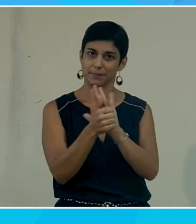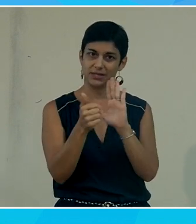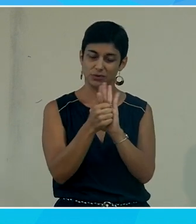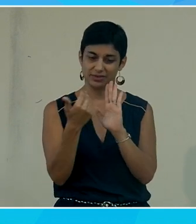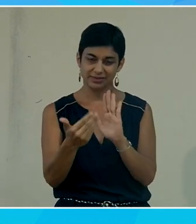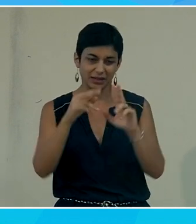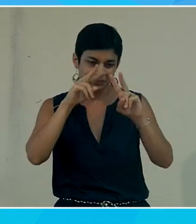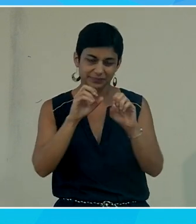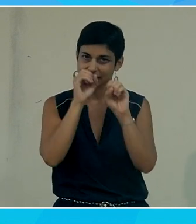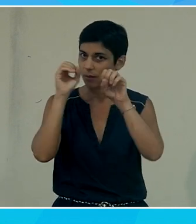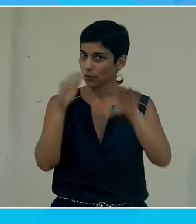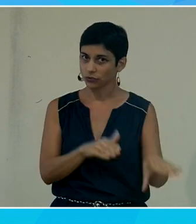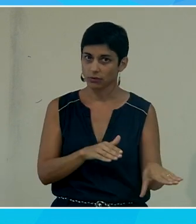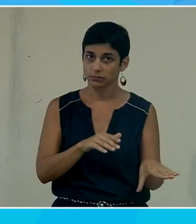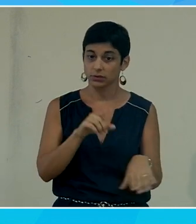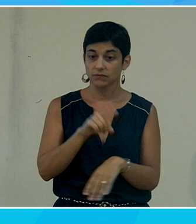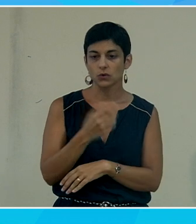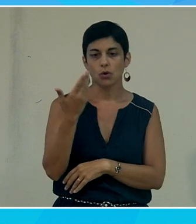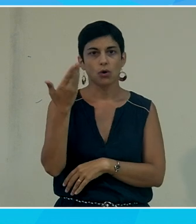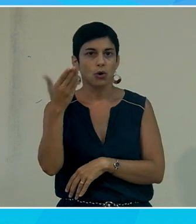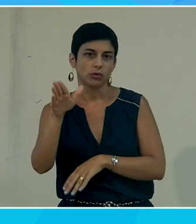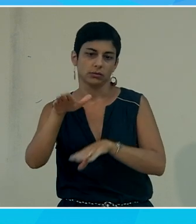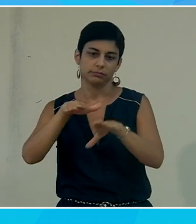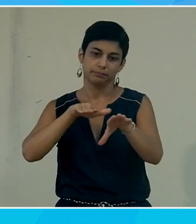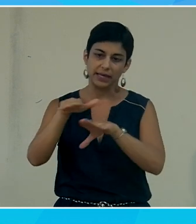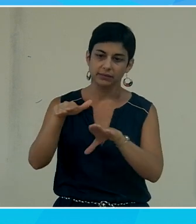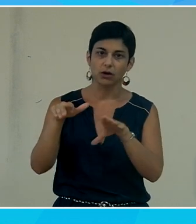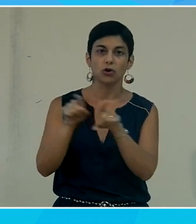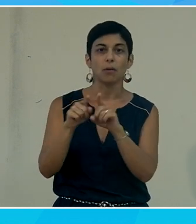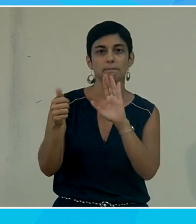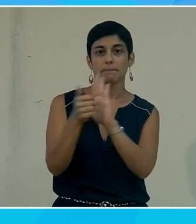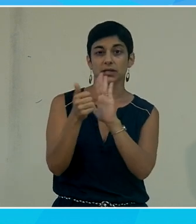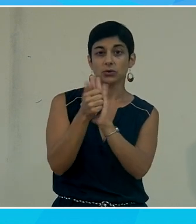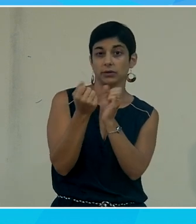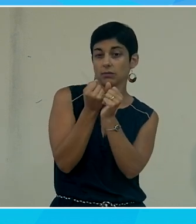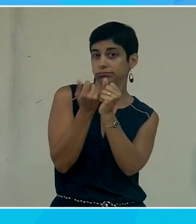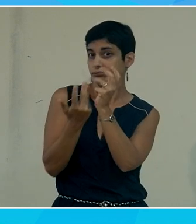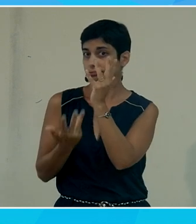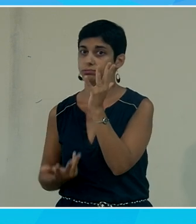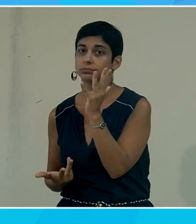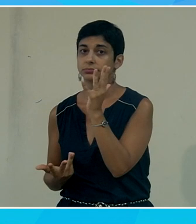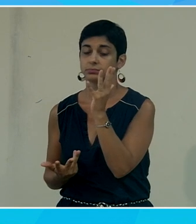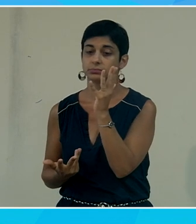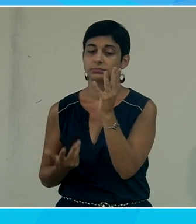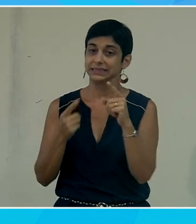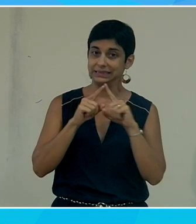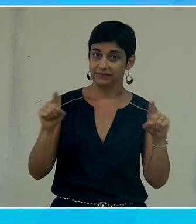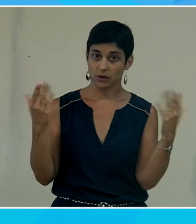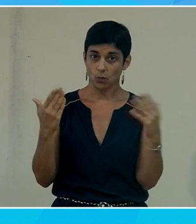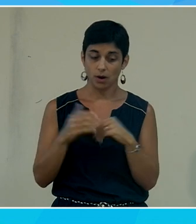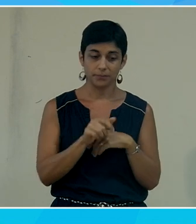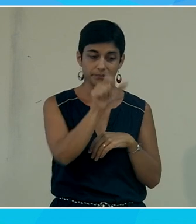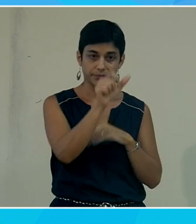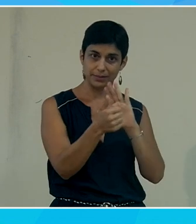faut travailler sur une autre notion qui s'appelle un éventail de persona alors c'est quoi la grosse différence c'est qu'un persona il a deux